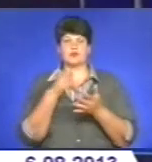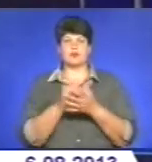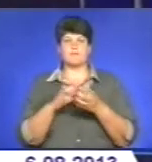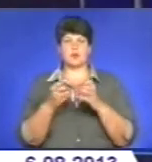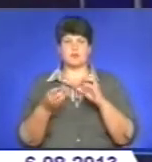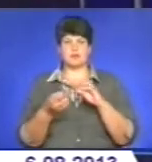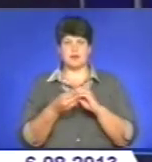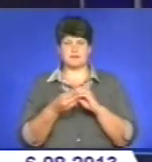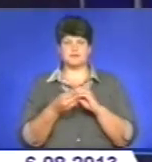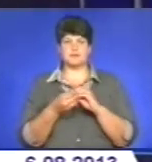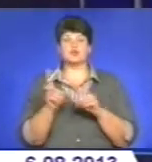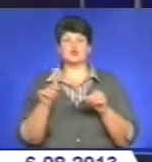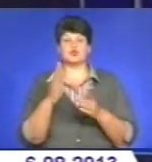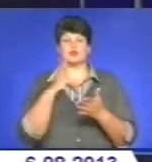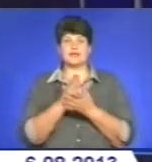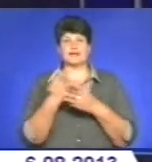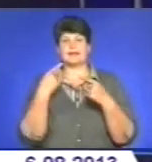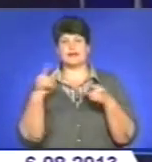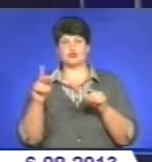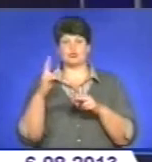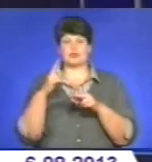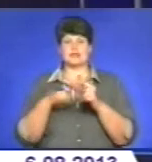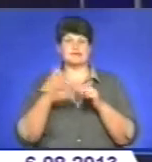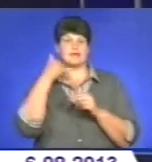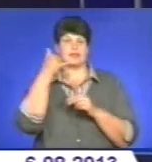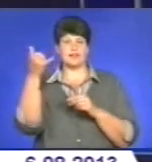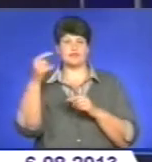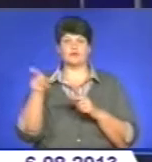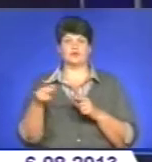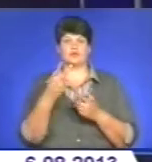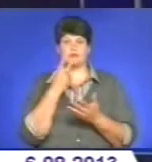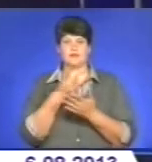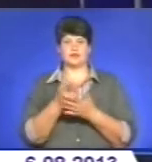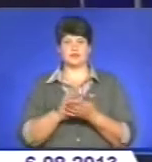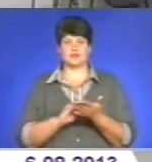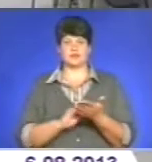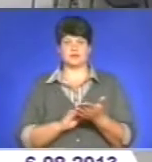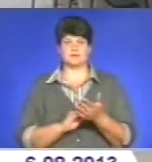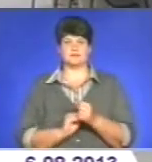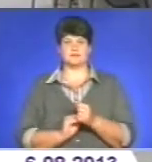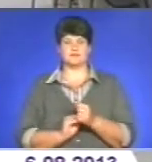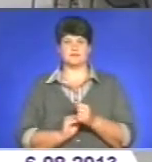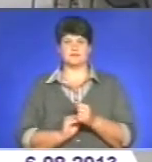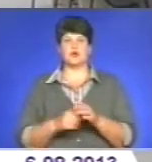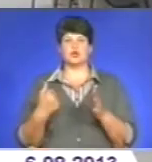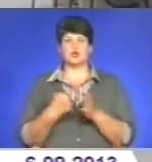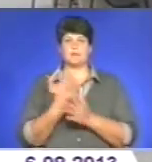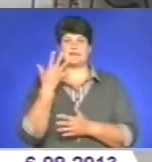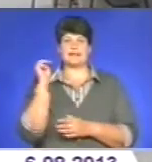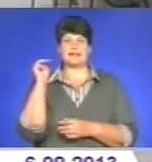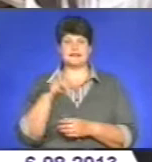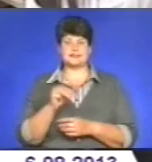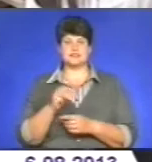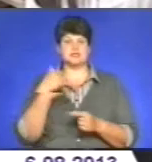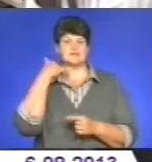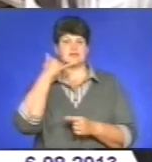-центру. Що відбувається на іншому кінці телефонного дроту, бачили журналісти. До п'яти тисяч дзвінків за